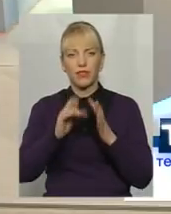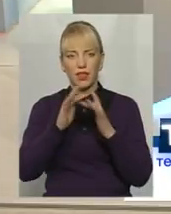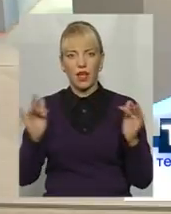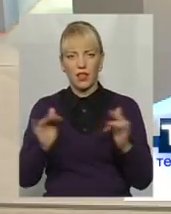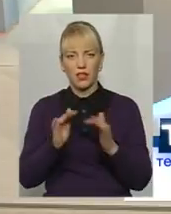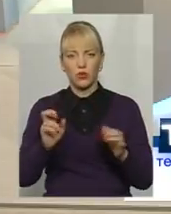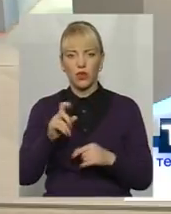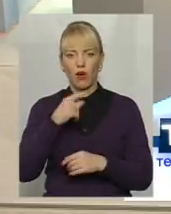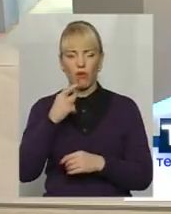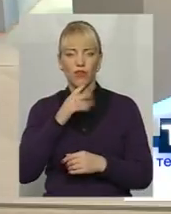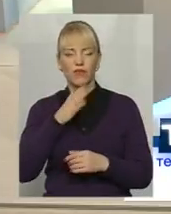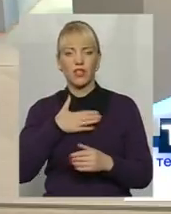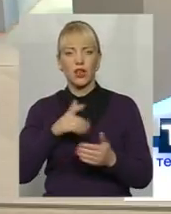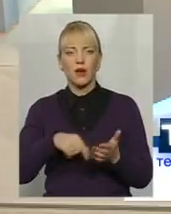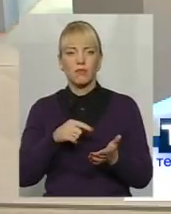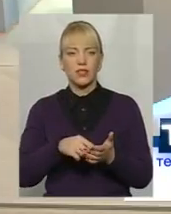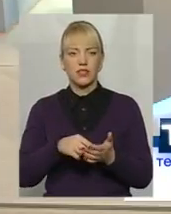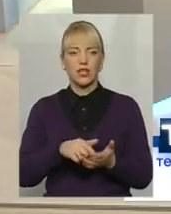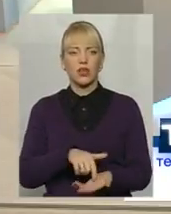як казав наш міський голова,